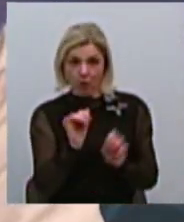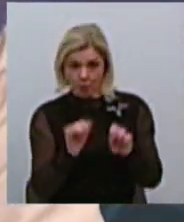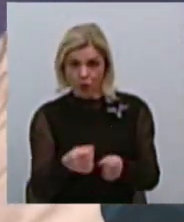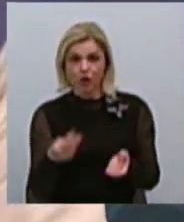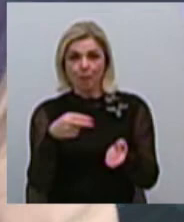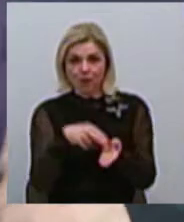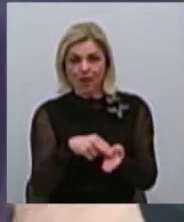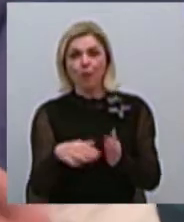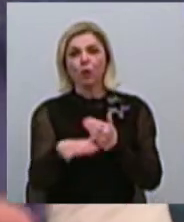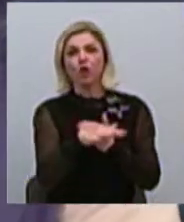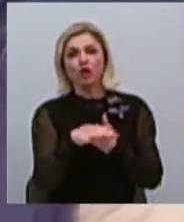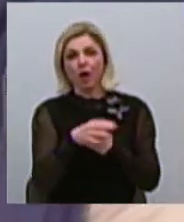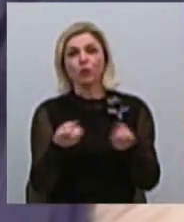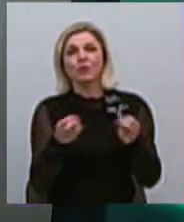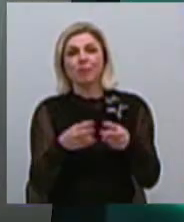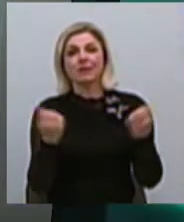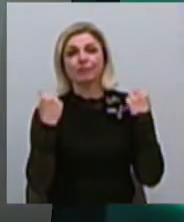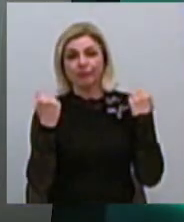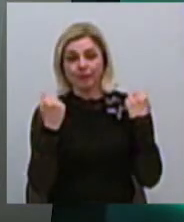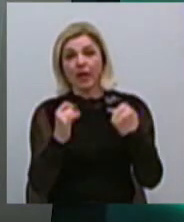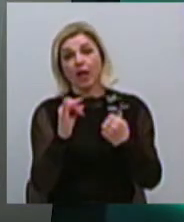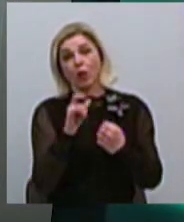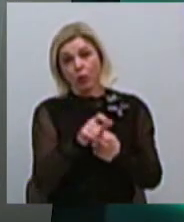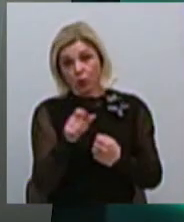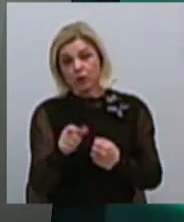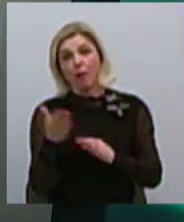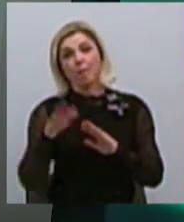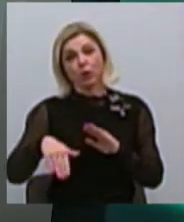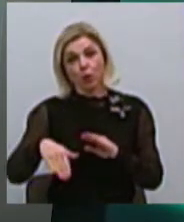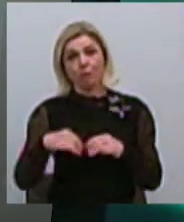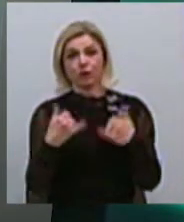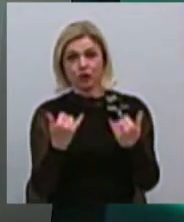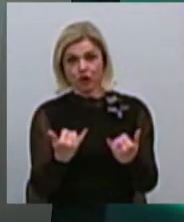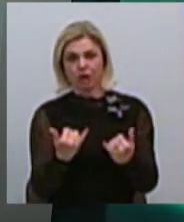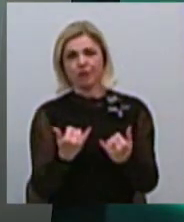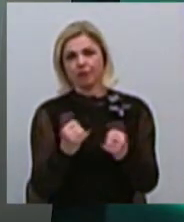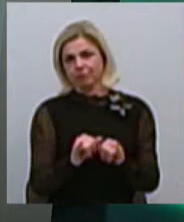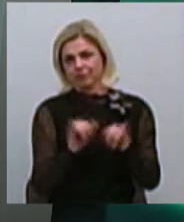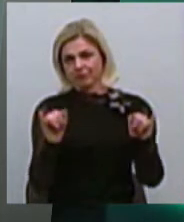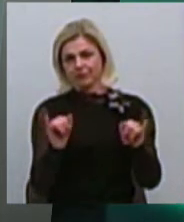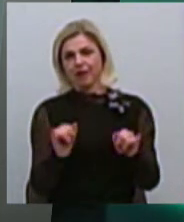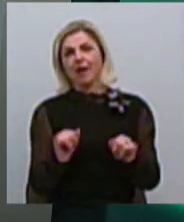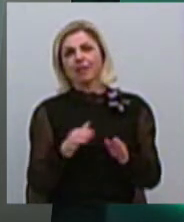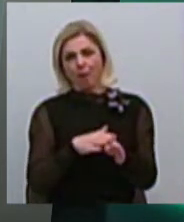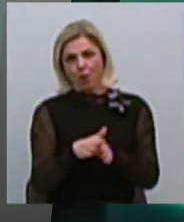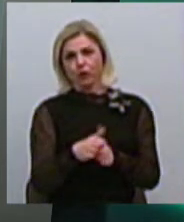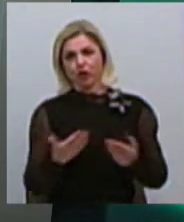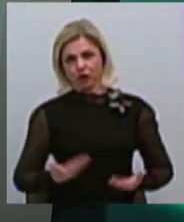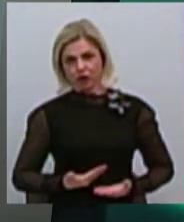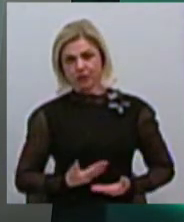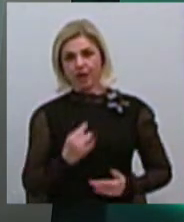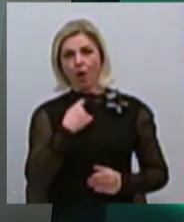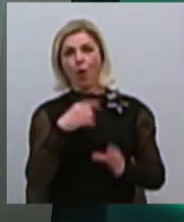стритбольнію площадку? І ці люди потім і зараз наполнили цю площадку жизнью, і вони голосують за цей проект. Тобто ми